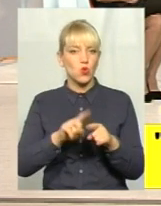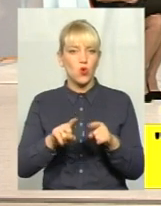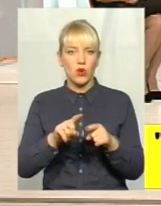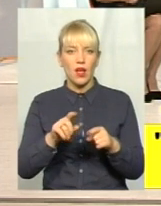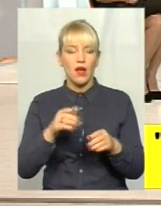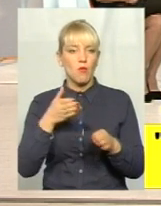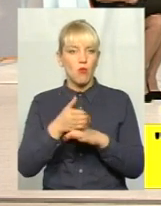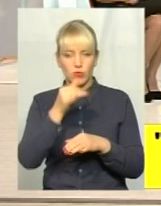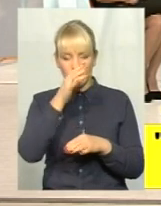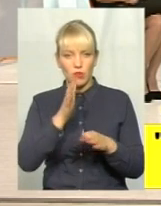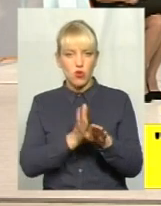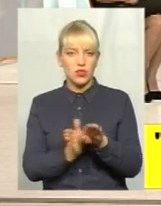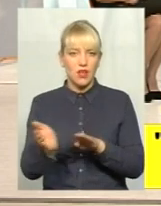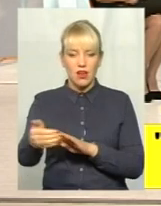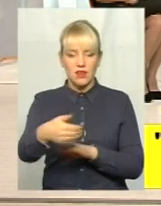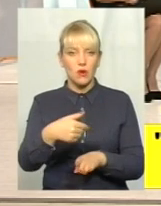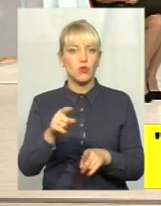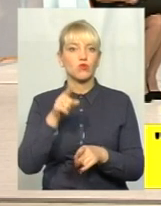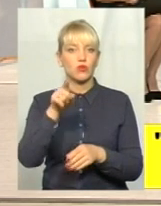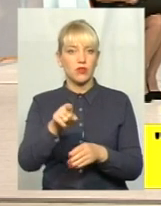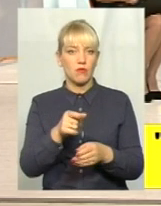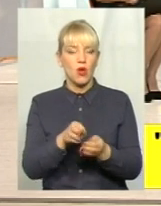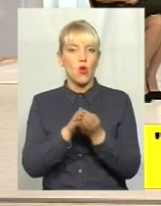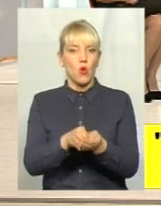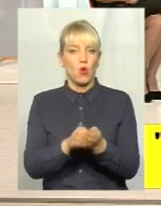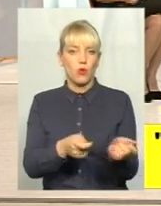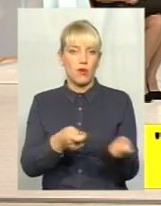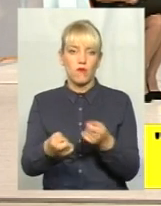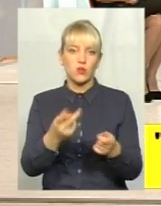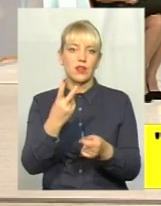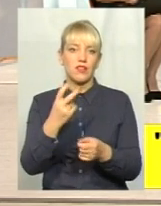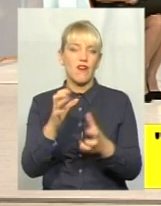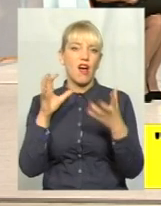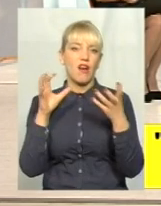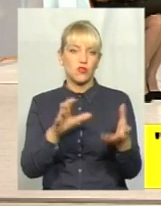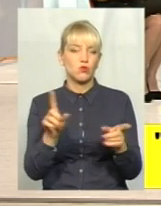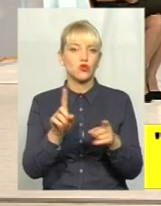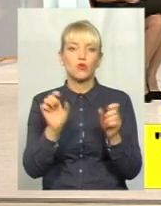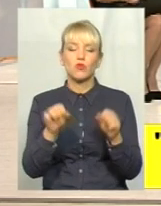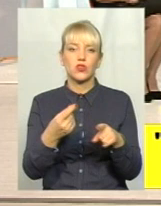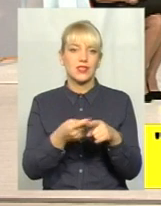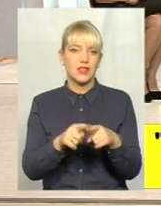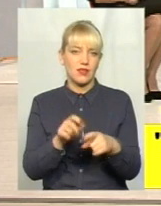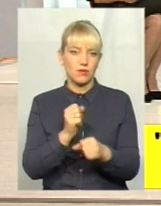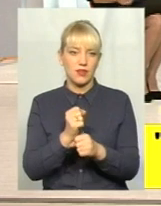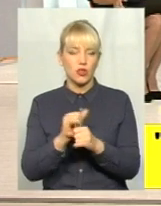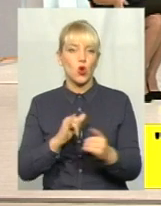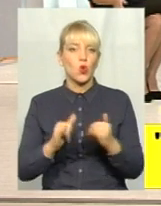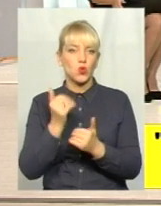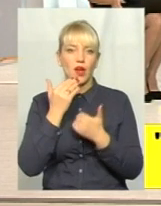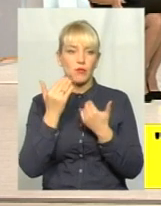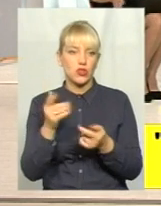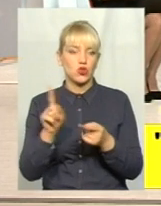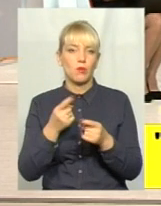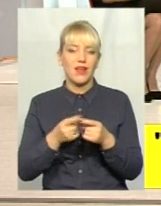розвернутися, тому що стоїть Горобоводська і два автобуса. Скажіть мені, будь ласка, що з цим можна робити, куди можна обращатися, для того,